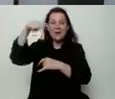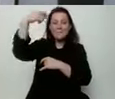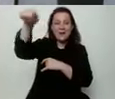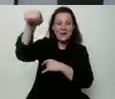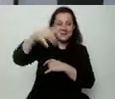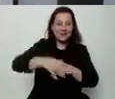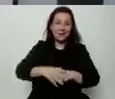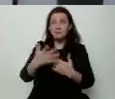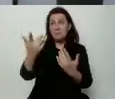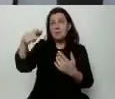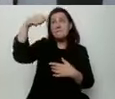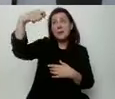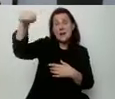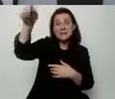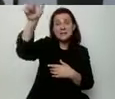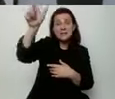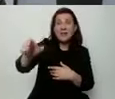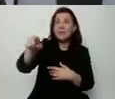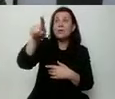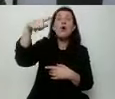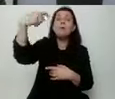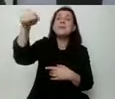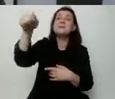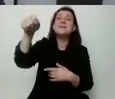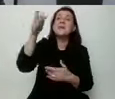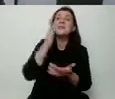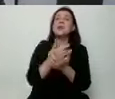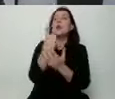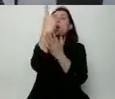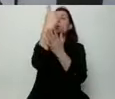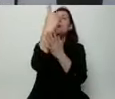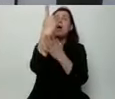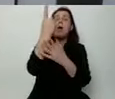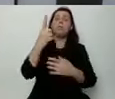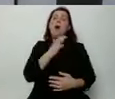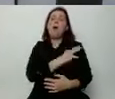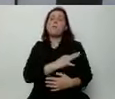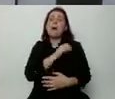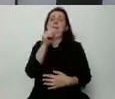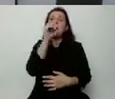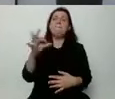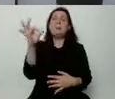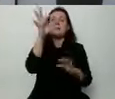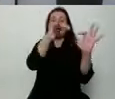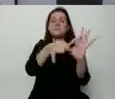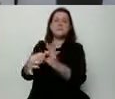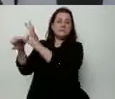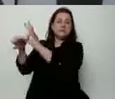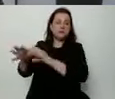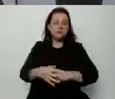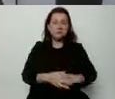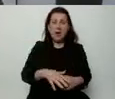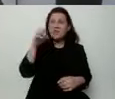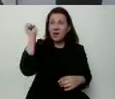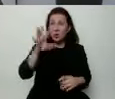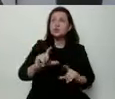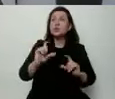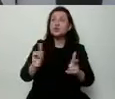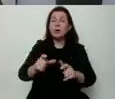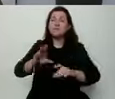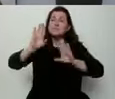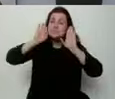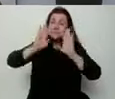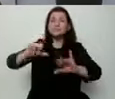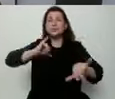zgody! PiS-u. Najgorsze, co może być, to ten sam rząd, ten sam